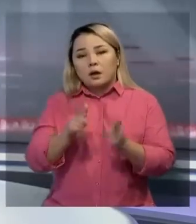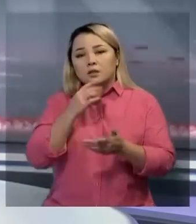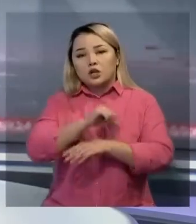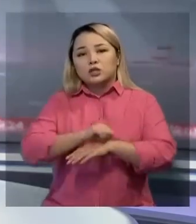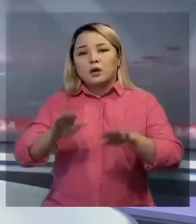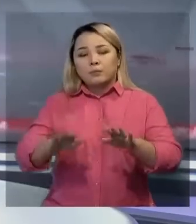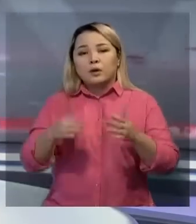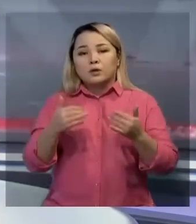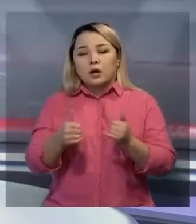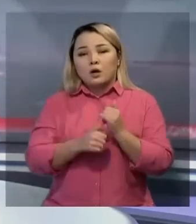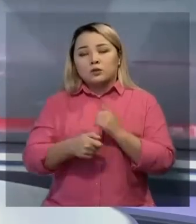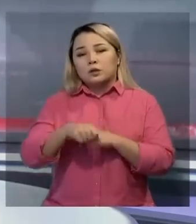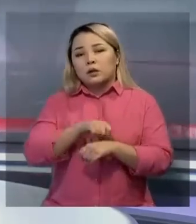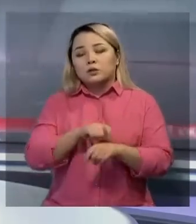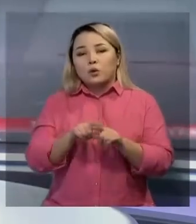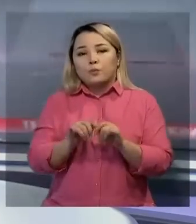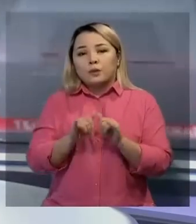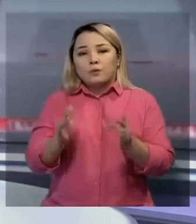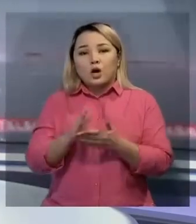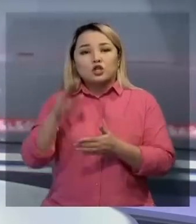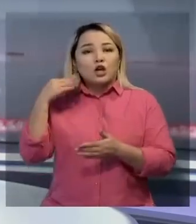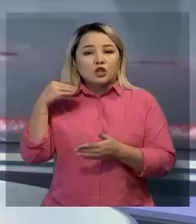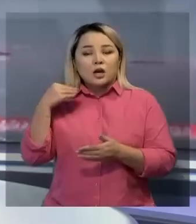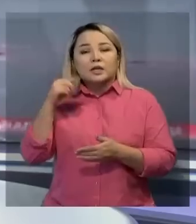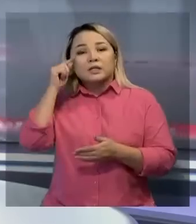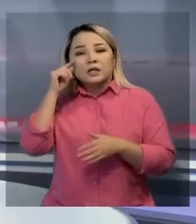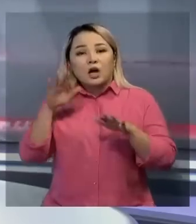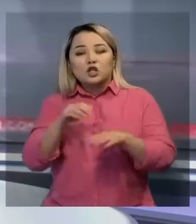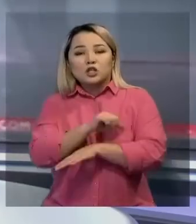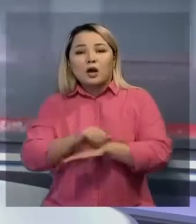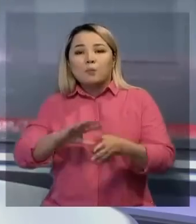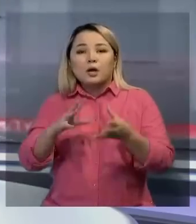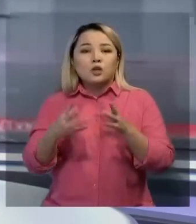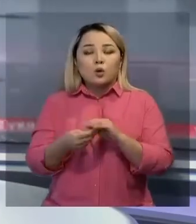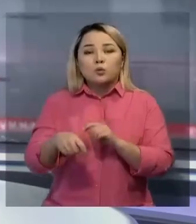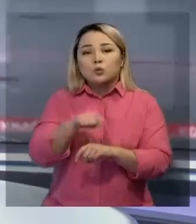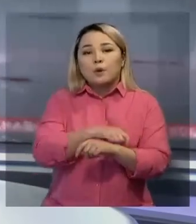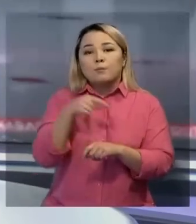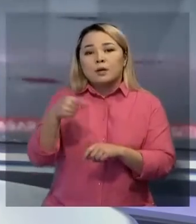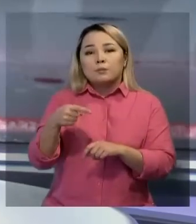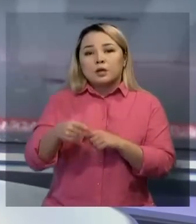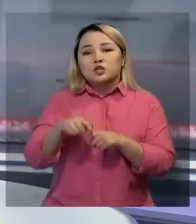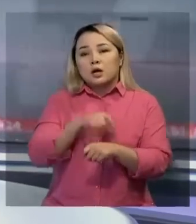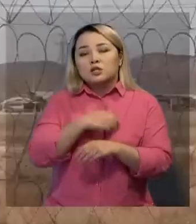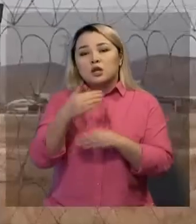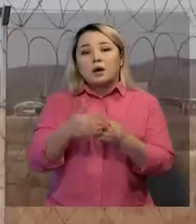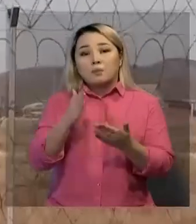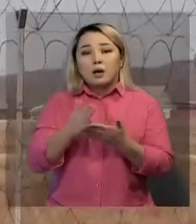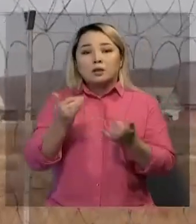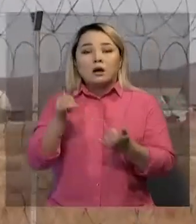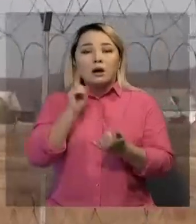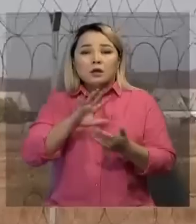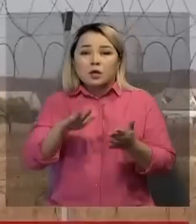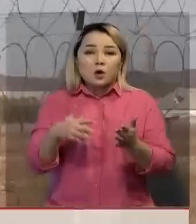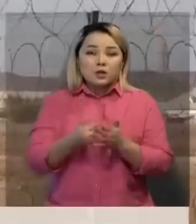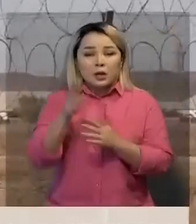сәлі асатты Тәжігістан сұртқыстер министері. Ал Тәжігістан Қырғыстан шигарасының жалпы зұндығы 1000 шақырымға жетер жетпес. Алайда әлі